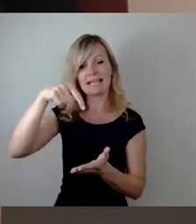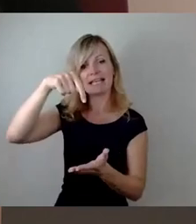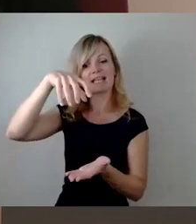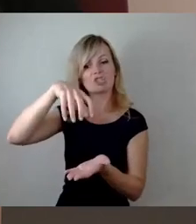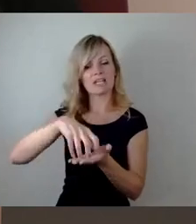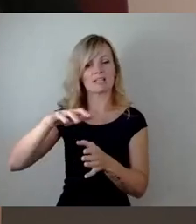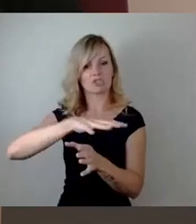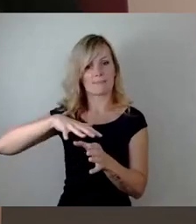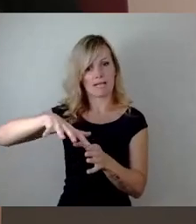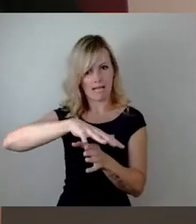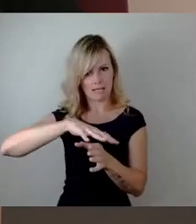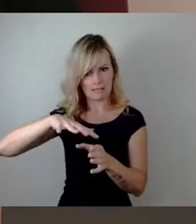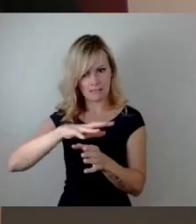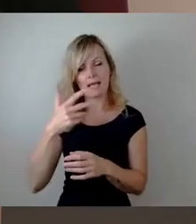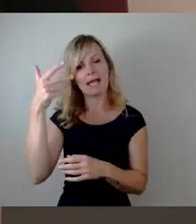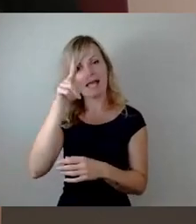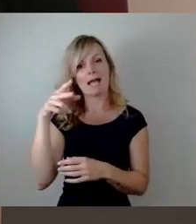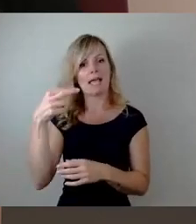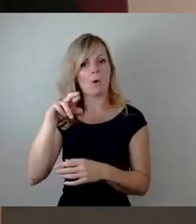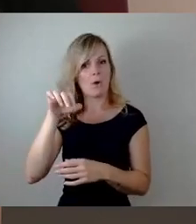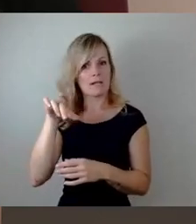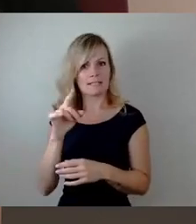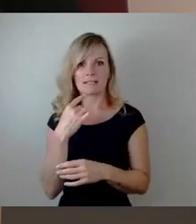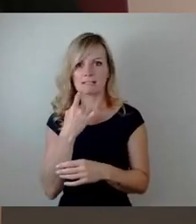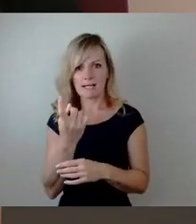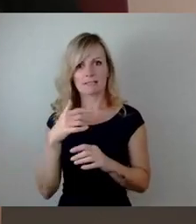können das in den Auswirkungen bis auf die Marienbrücke begrenzen,